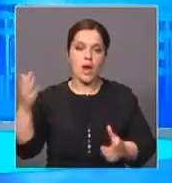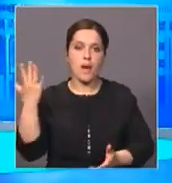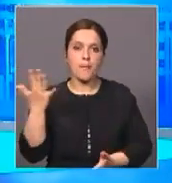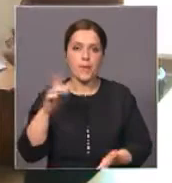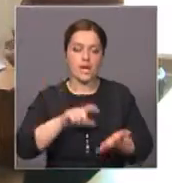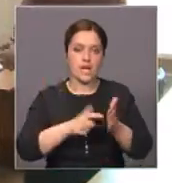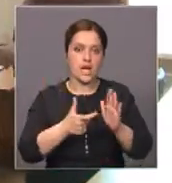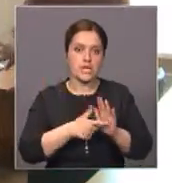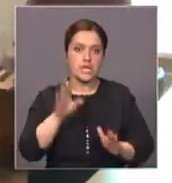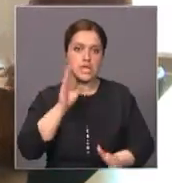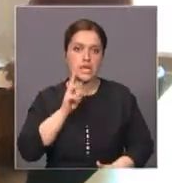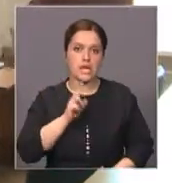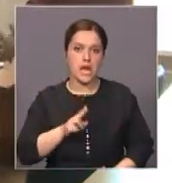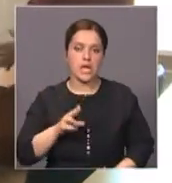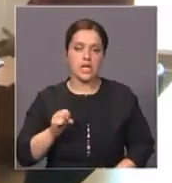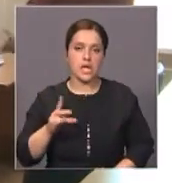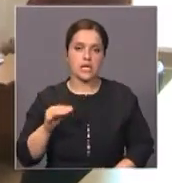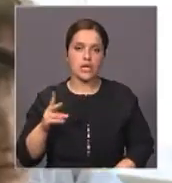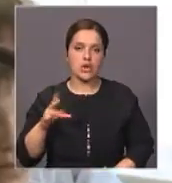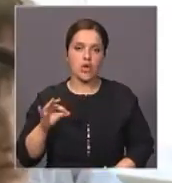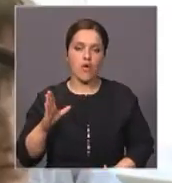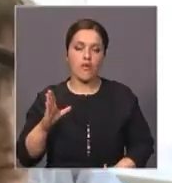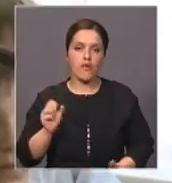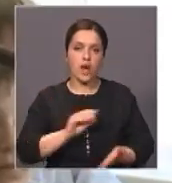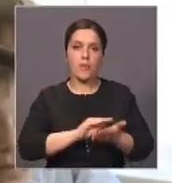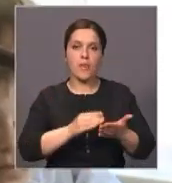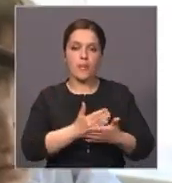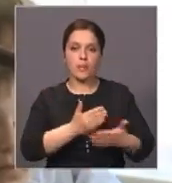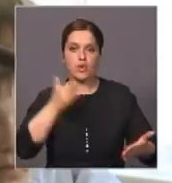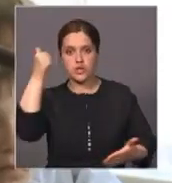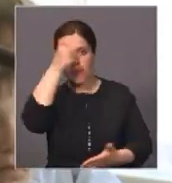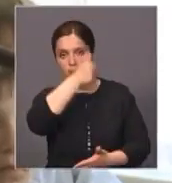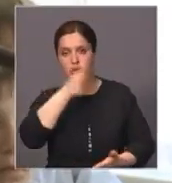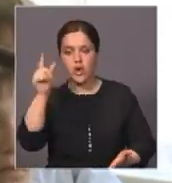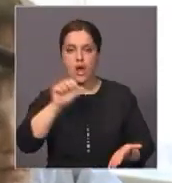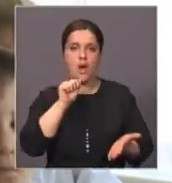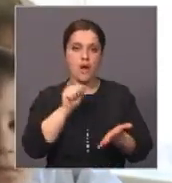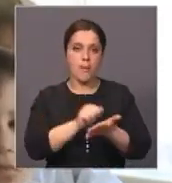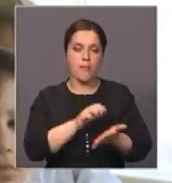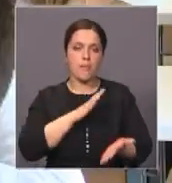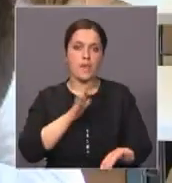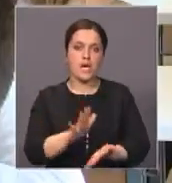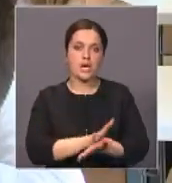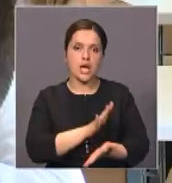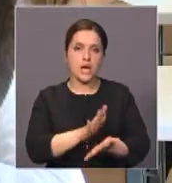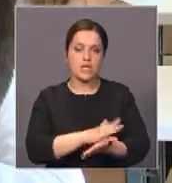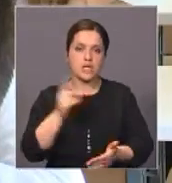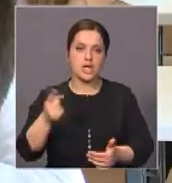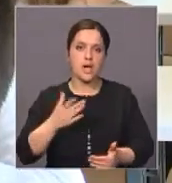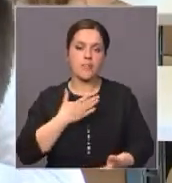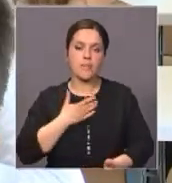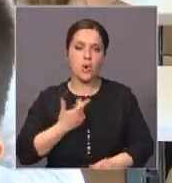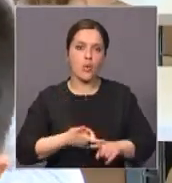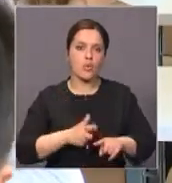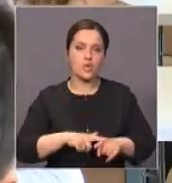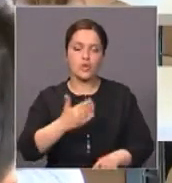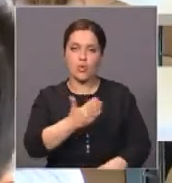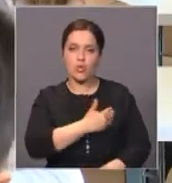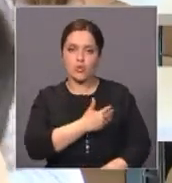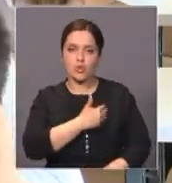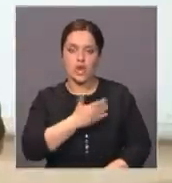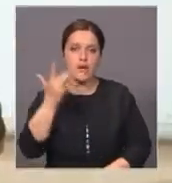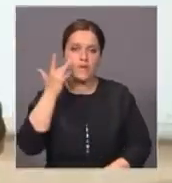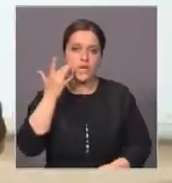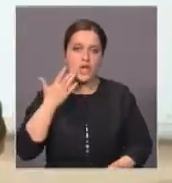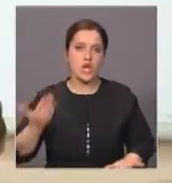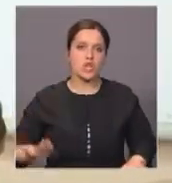Карина Данилова написала еще в прошлом году. Ее сочинение опубликовали в областной газете. «Мне очень хочется всегда жить в